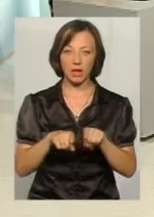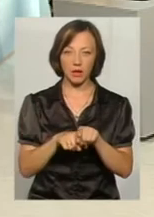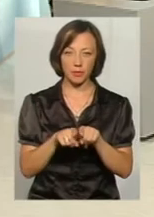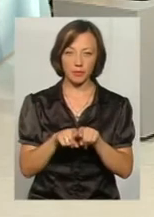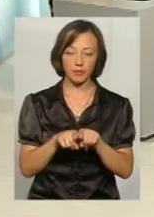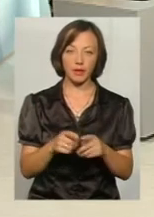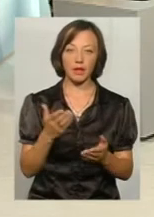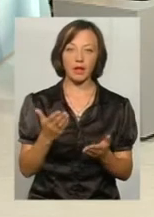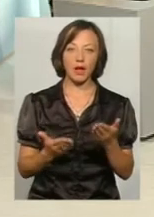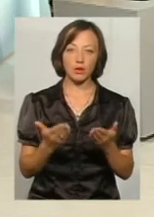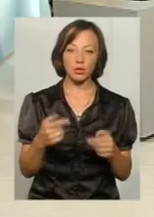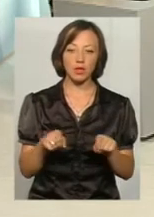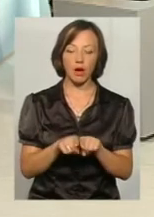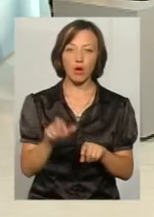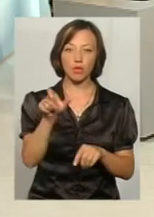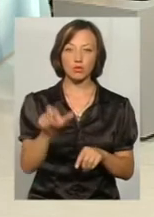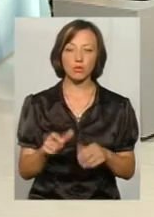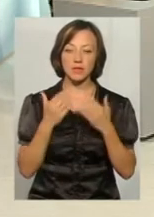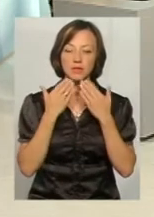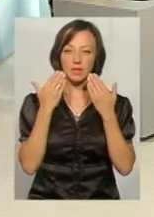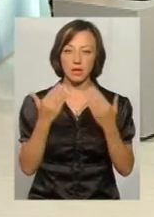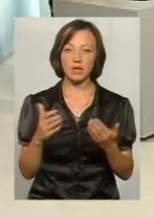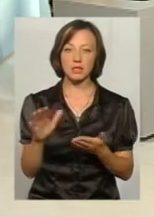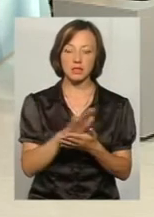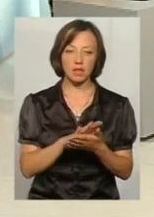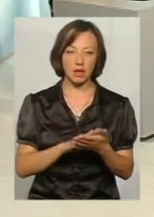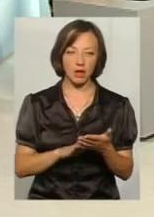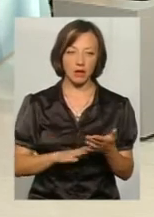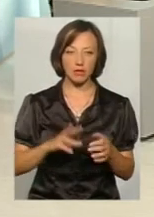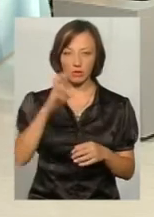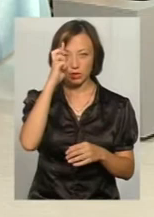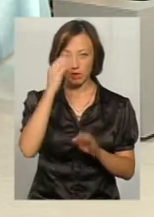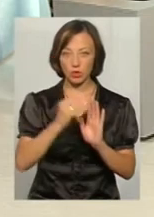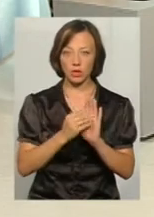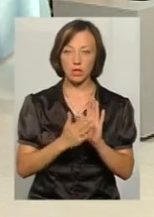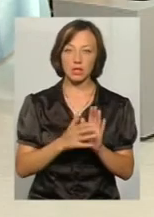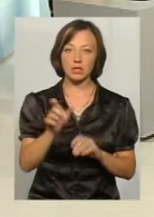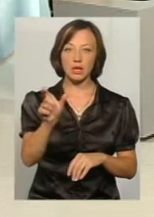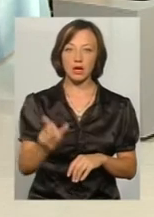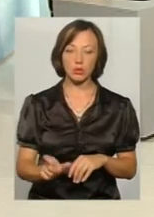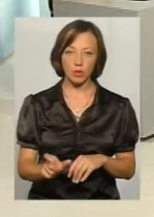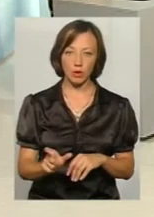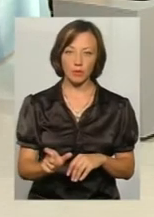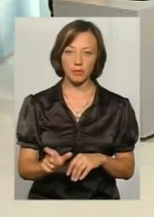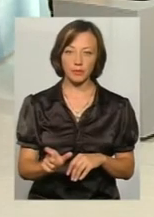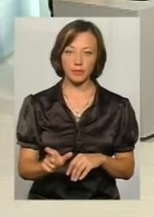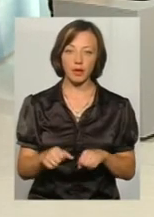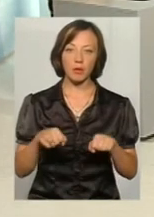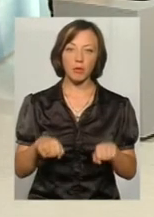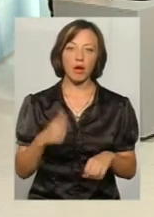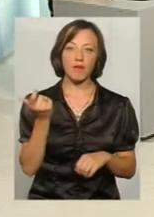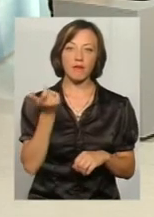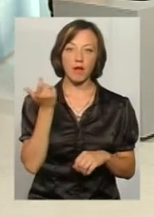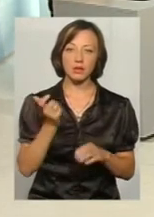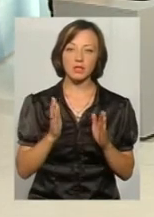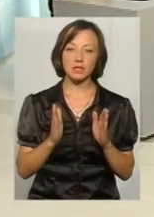Якщо така особа звертається із заявою до державного реєстратора щодо реєстрації права власності